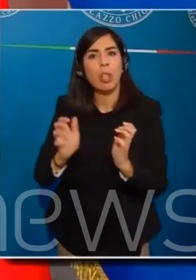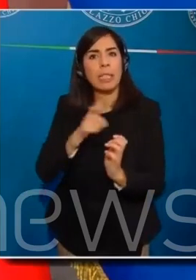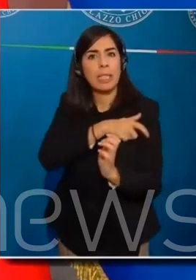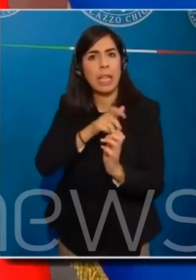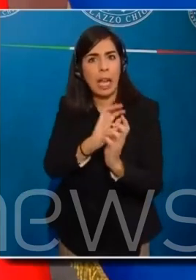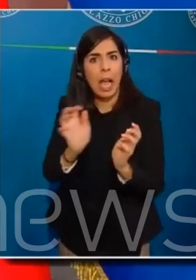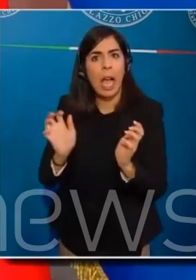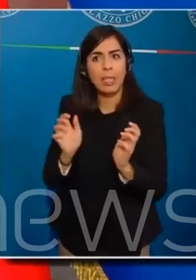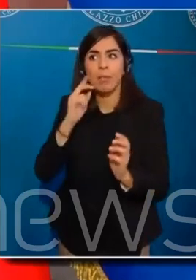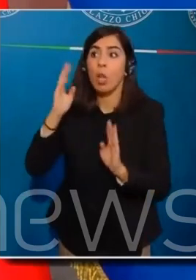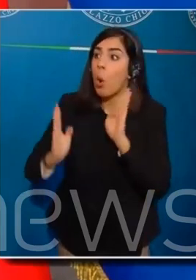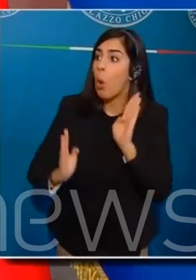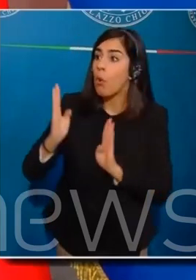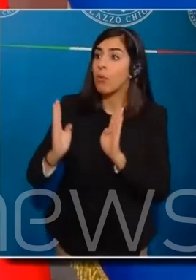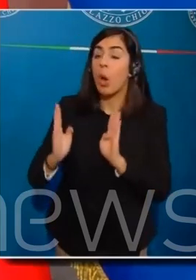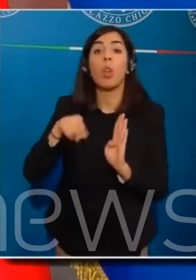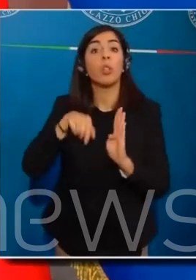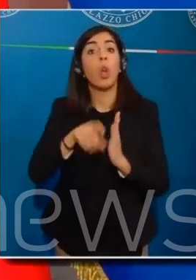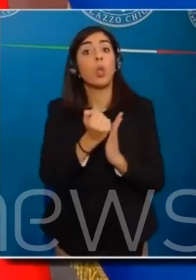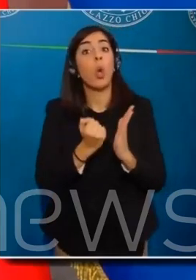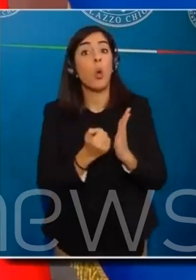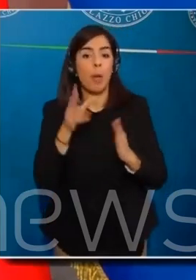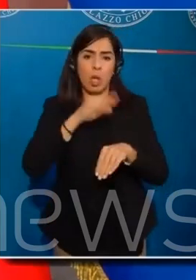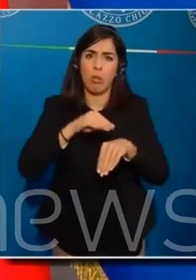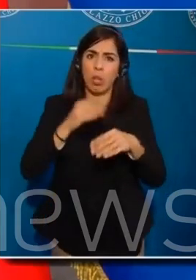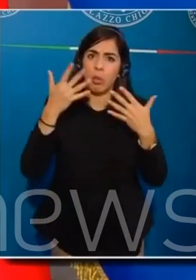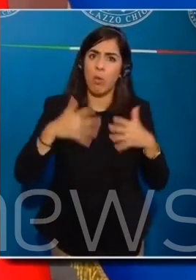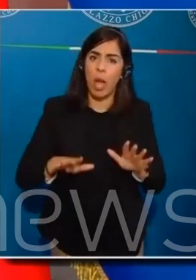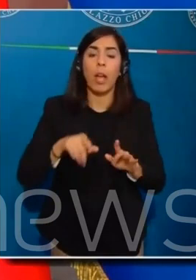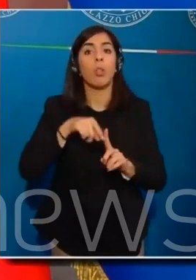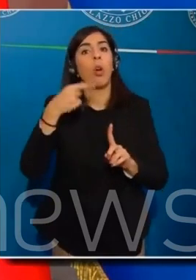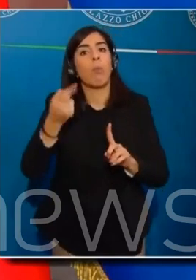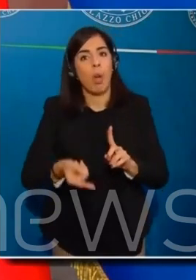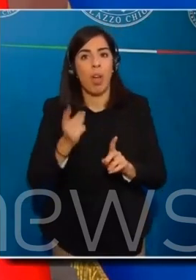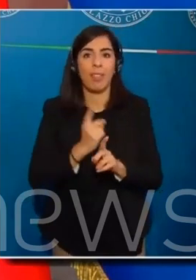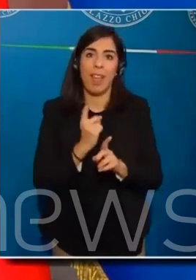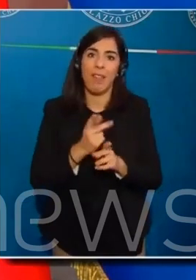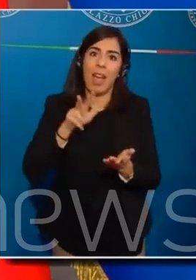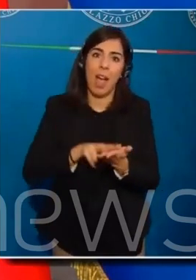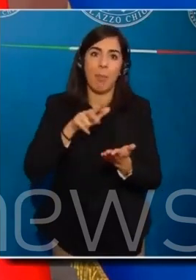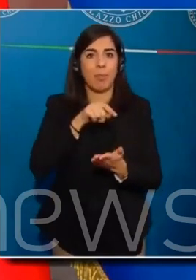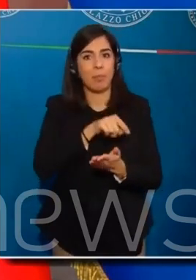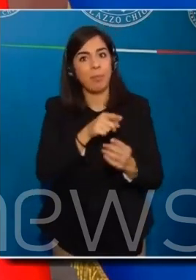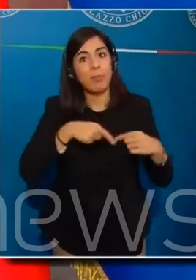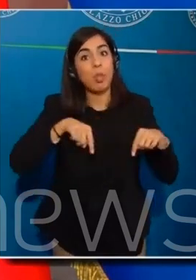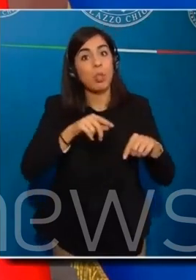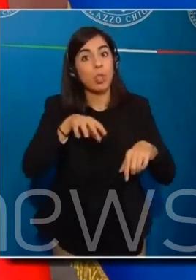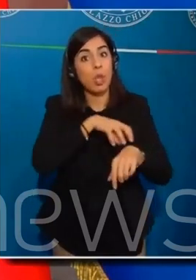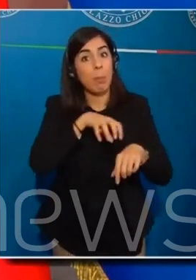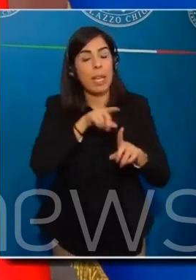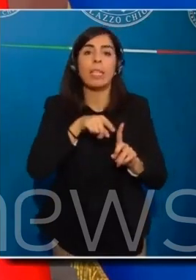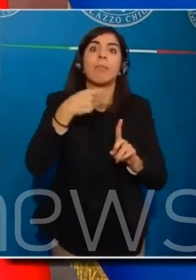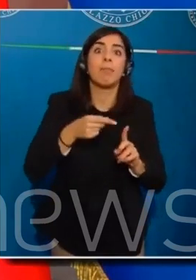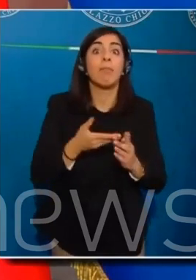questo documento di aggiornamento che verrà poi approvato in Consiglio dei Ministri al Parlamento quanto prima possibile,